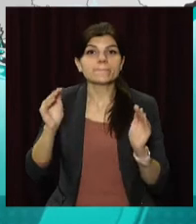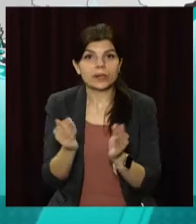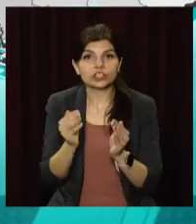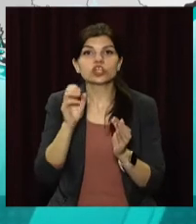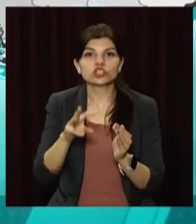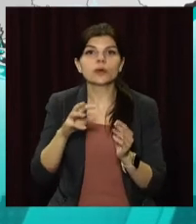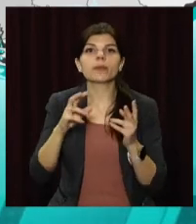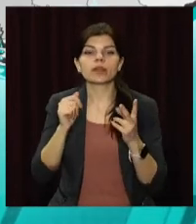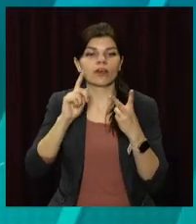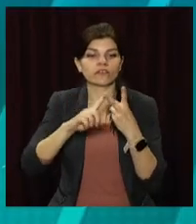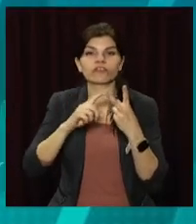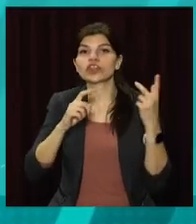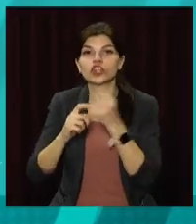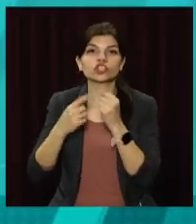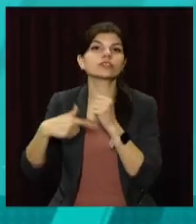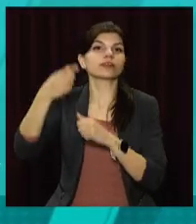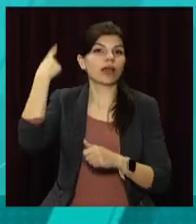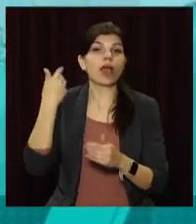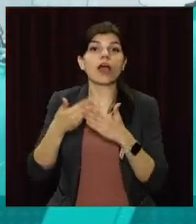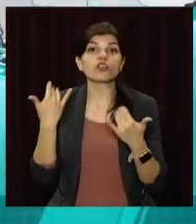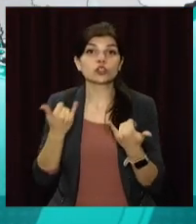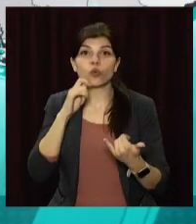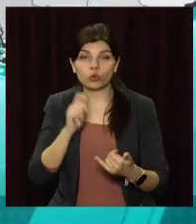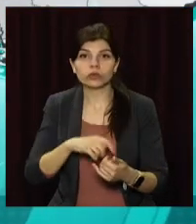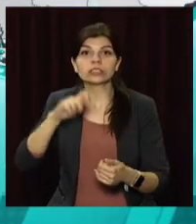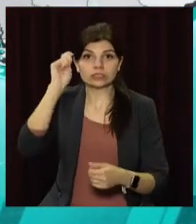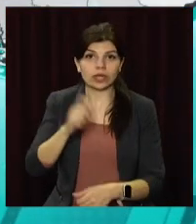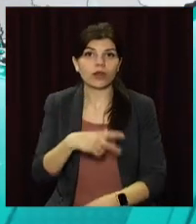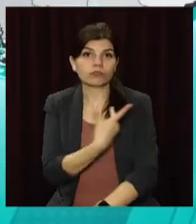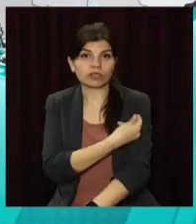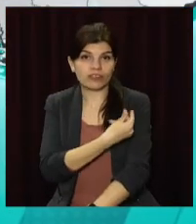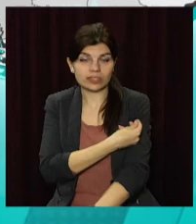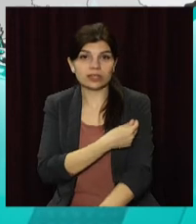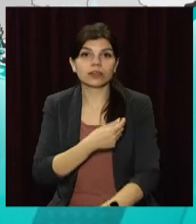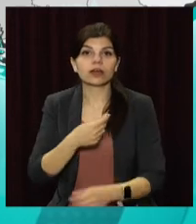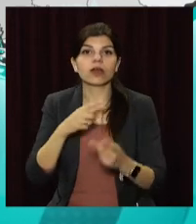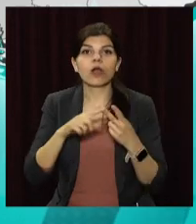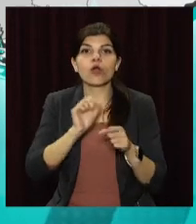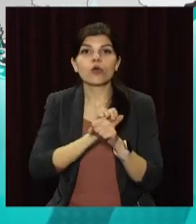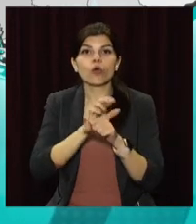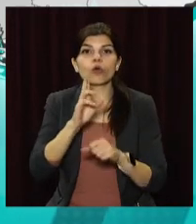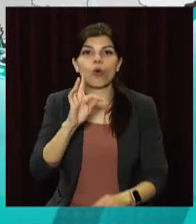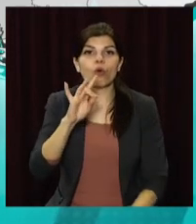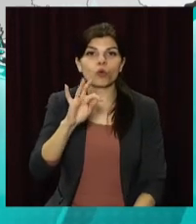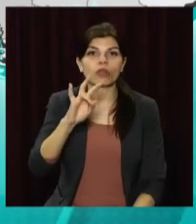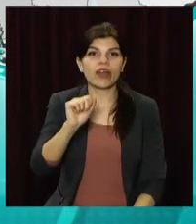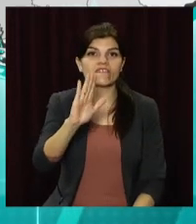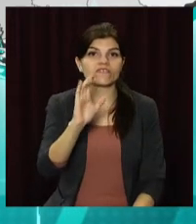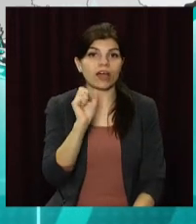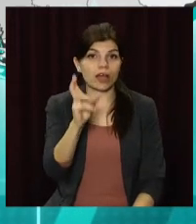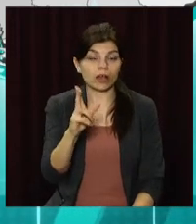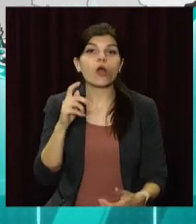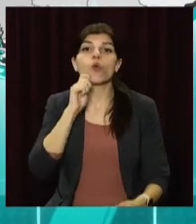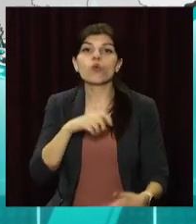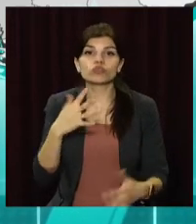ніж поза минулого. А відсьогодні в країні стартує вакцинація українців препаратом Коронавак. Україна вже отримала